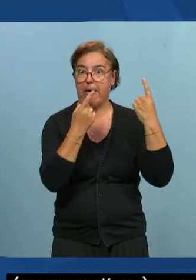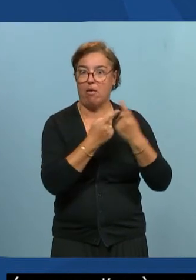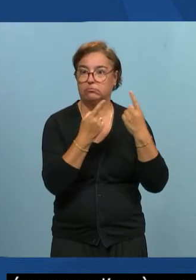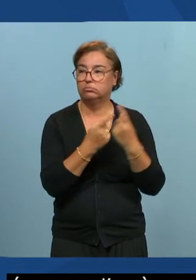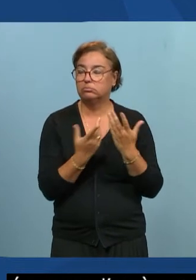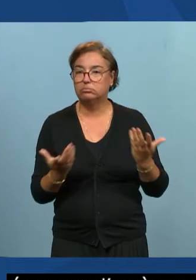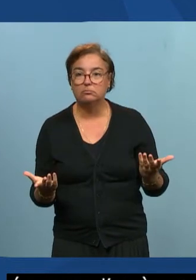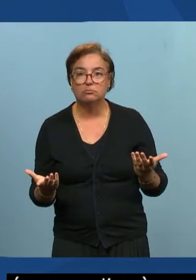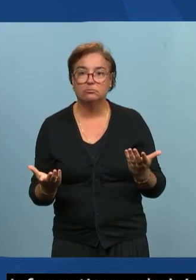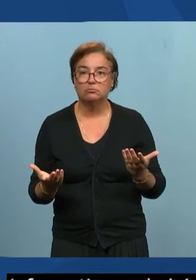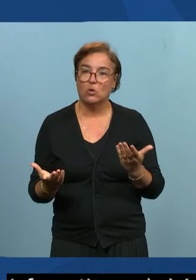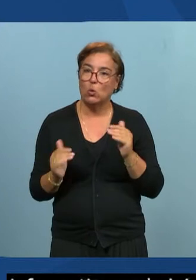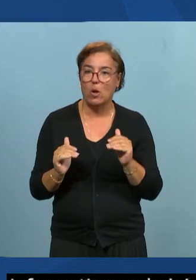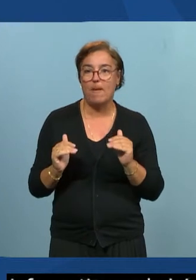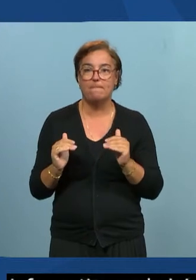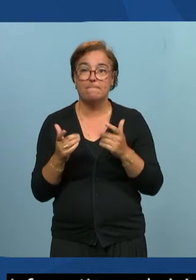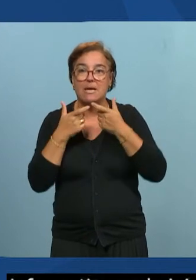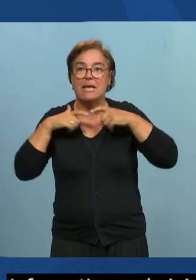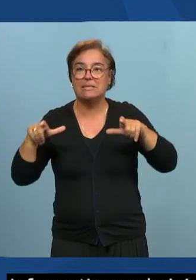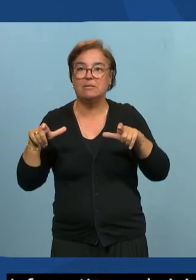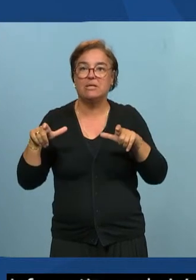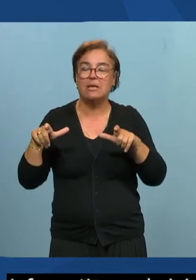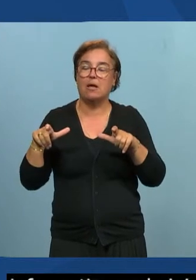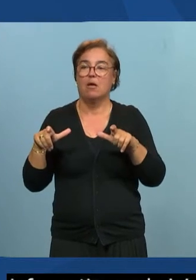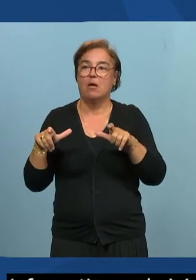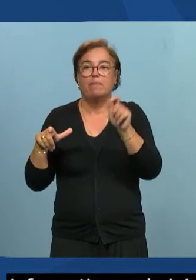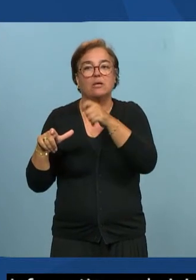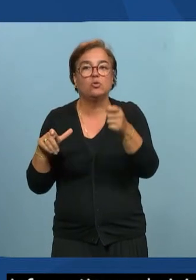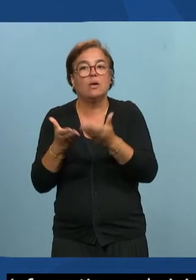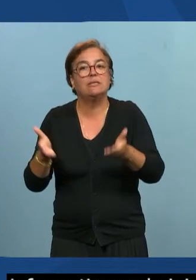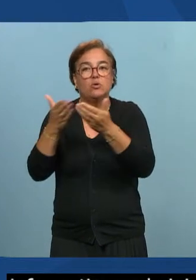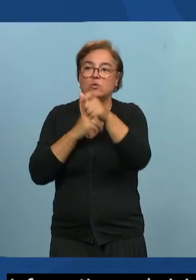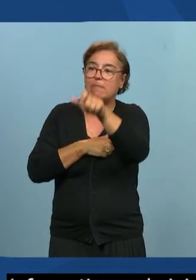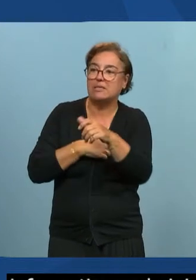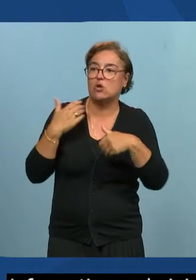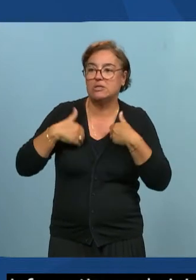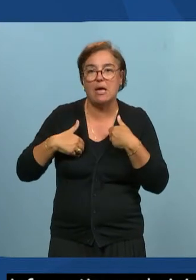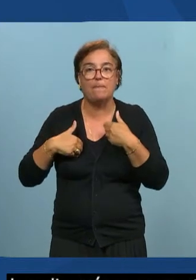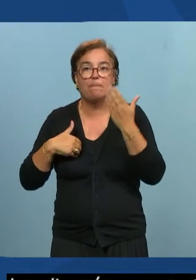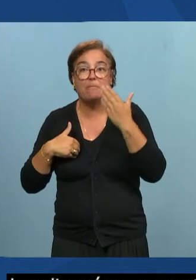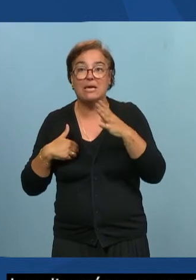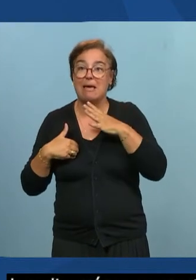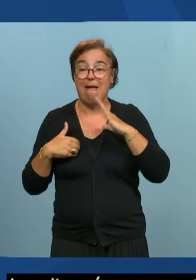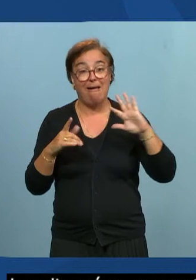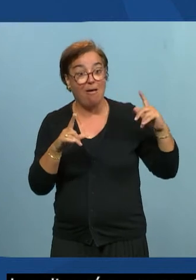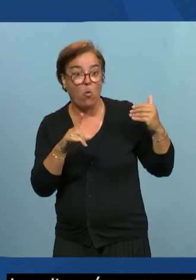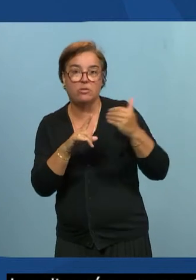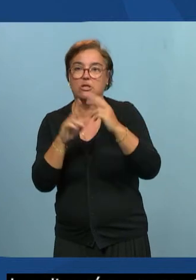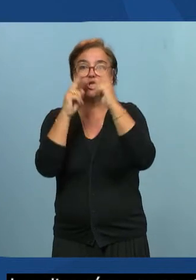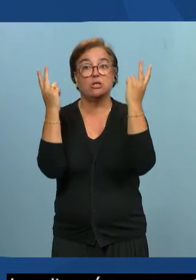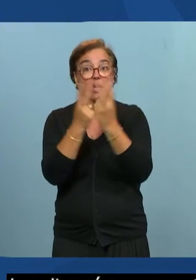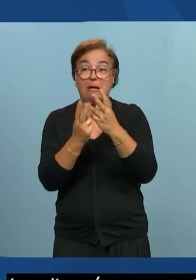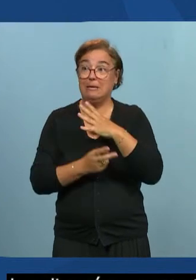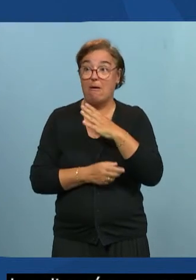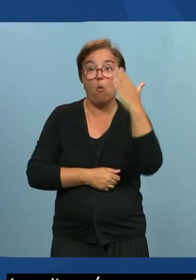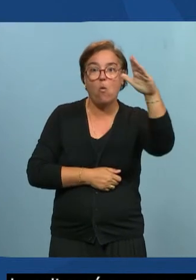Donc, sans vouloir minimiser la question de'accessibilité aux personnes handicapées, je veux la mettre dans ce contexte général de l'accès au web pour des personnes qui peuvent avoir des